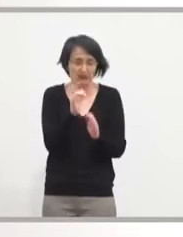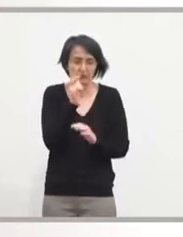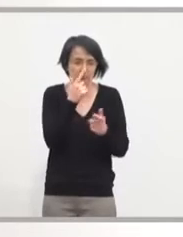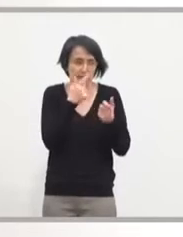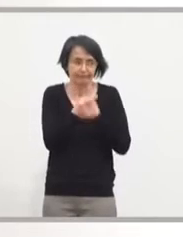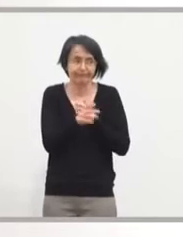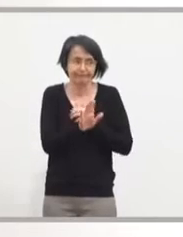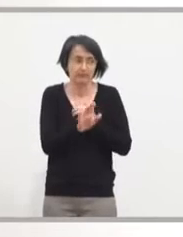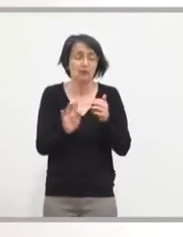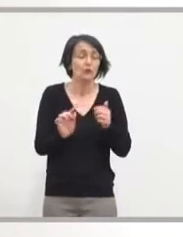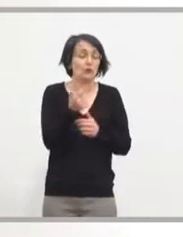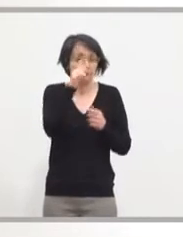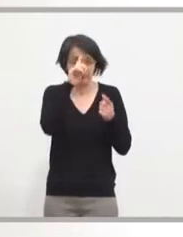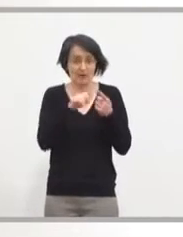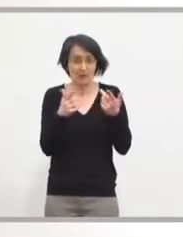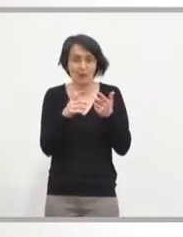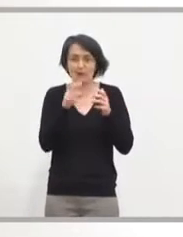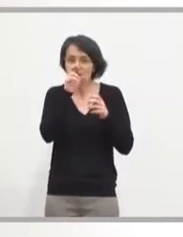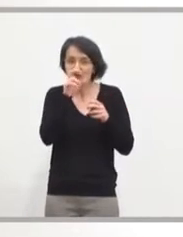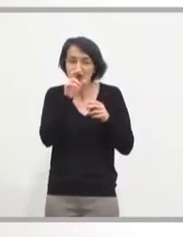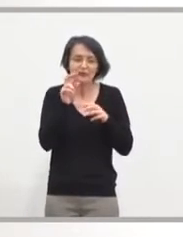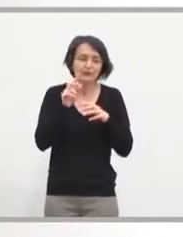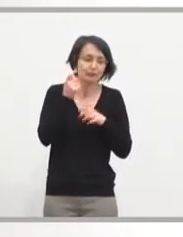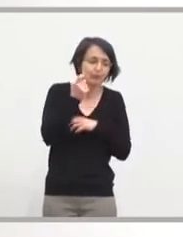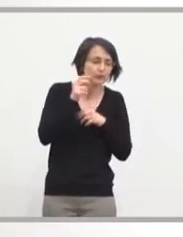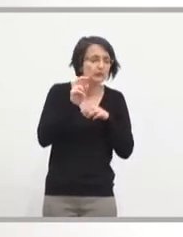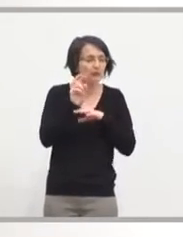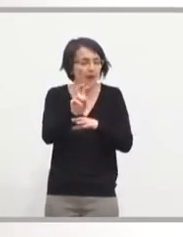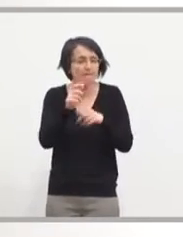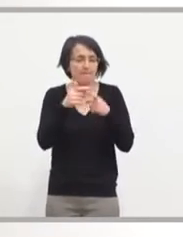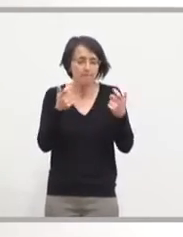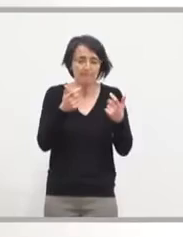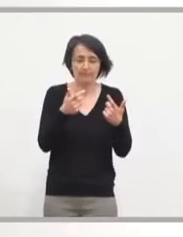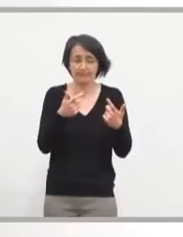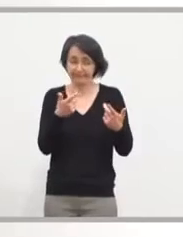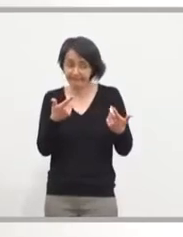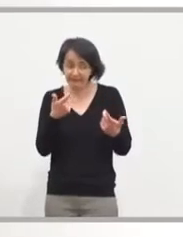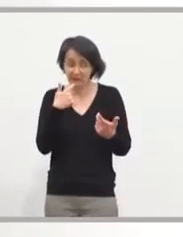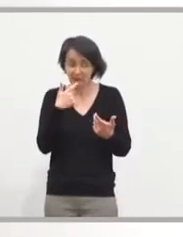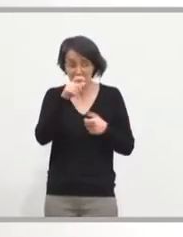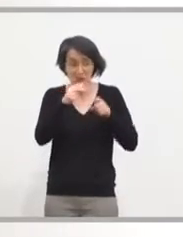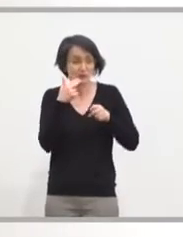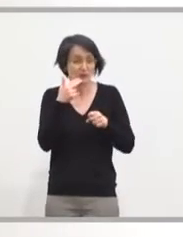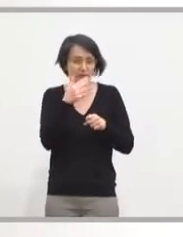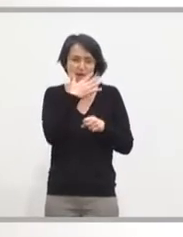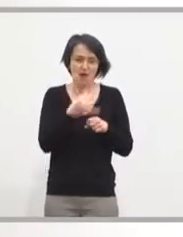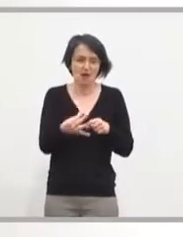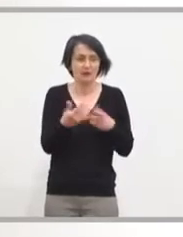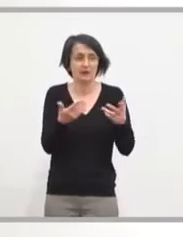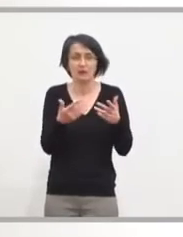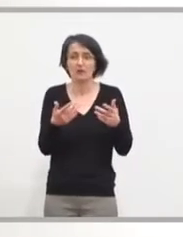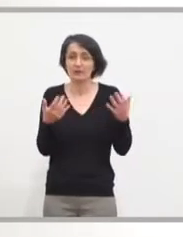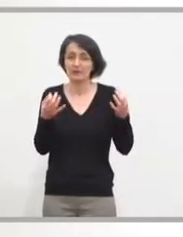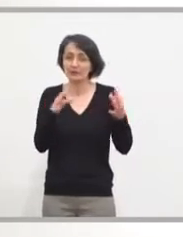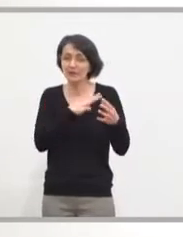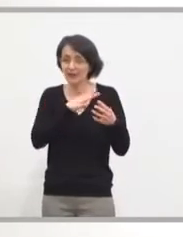point qui est important aussi dans le développement du transport collectif, c'est la fonctionnalité qu'on offre ou qu'on n'offre pas aux usagers. D'ailleurs, que la rupture de charge